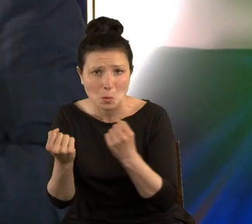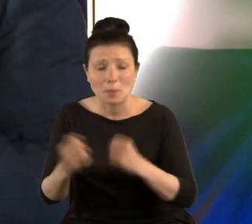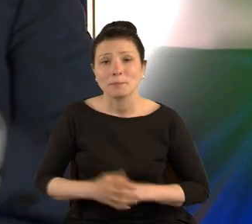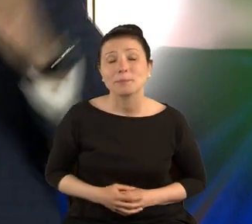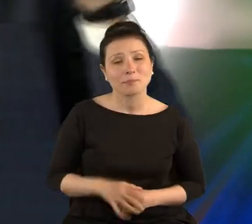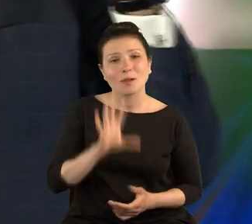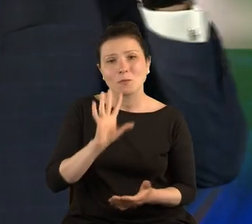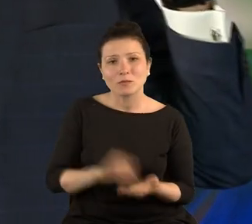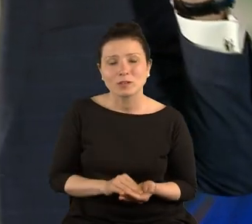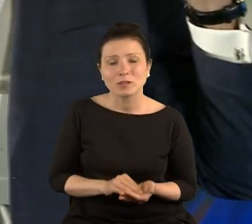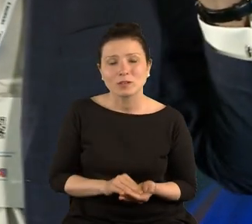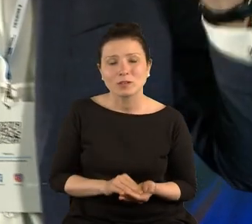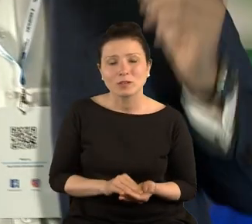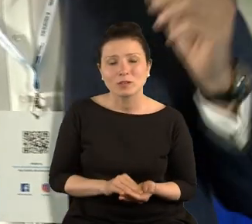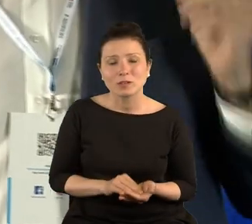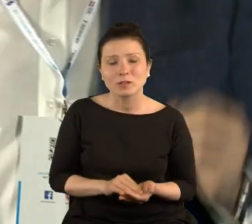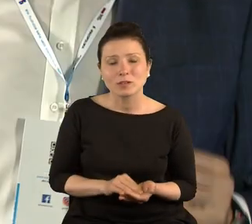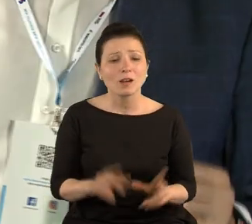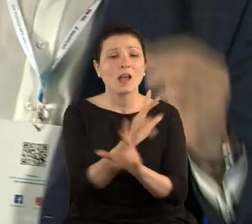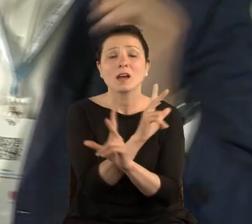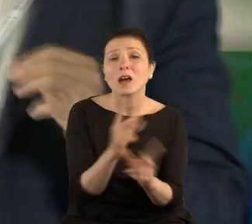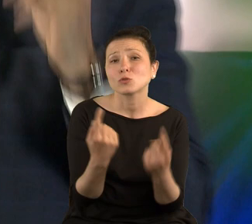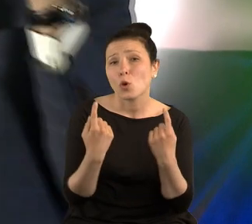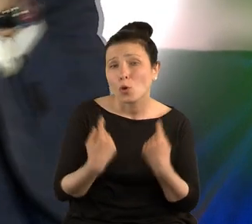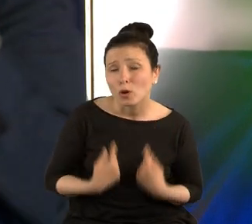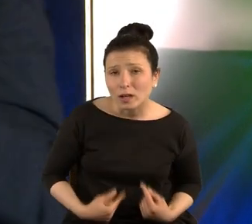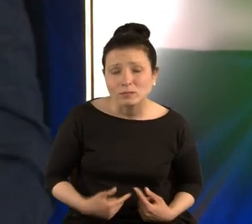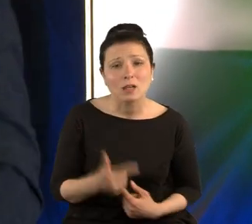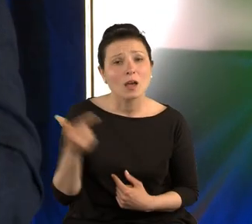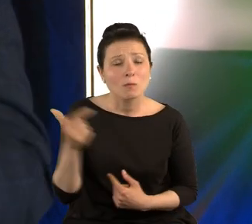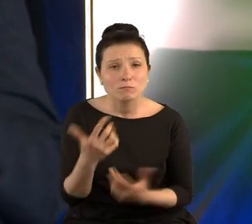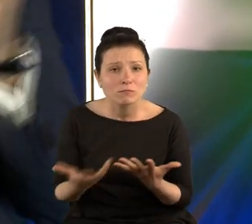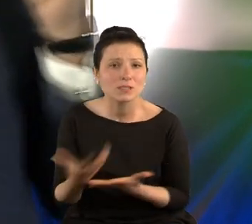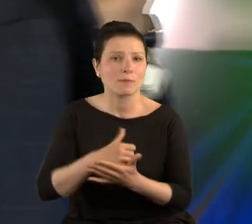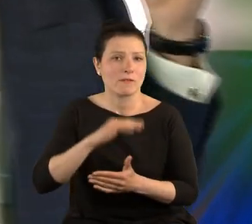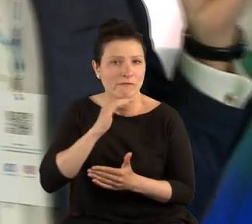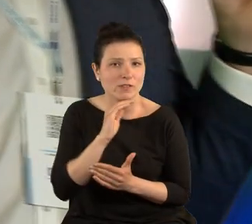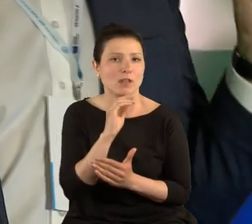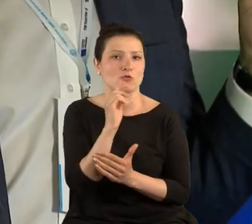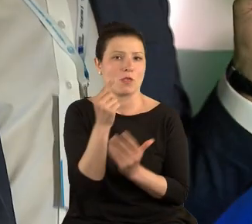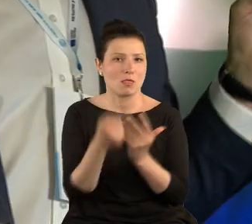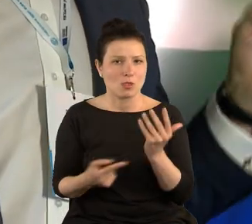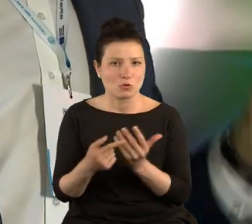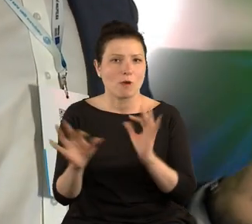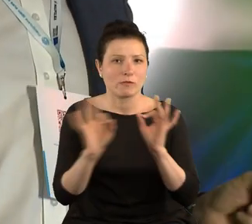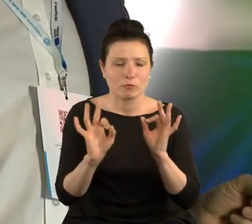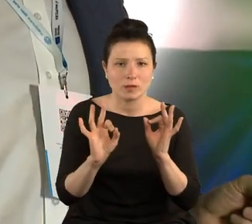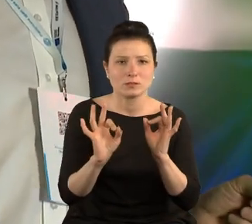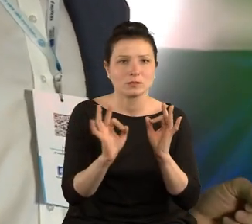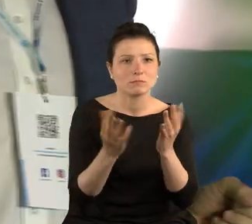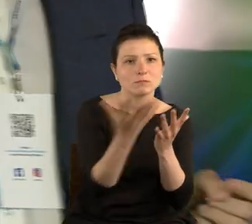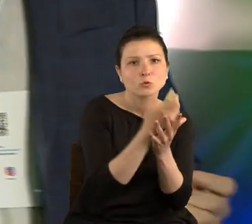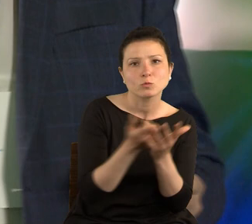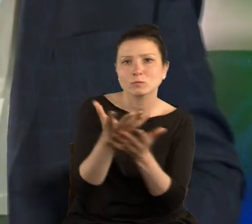Powtarzam, każdy organizm musi zgromadzić wystarczającą ilość informacji o